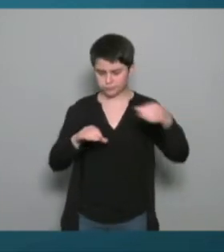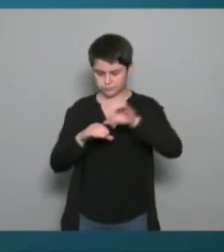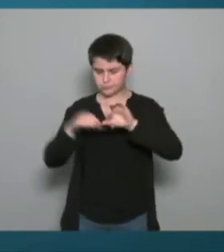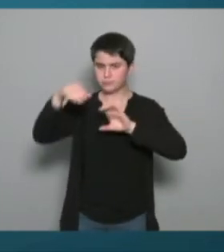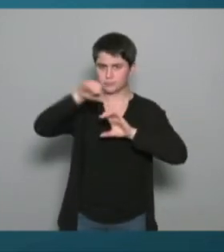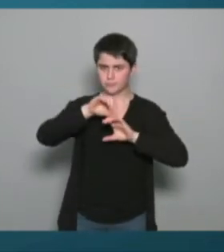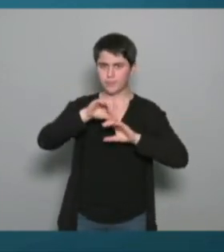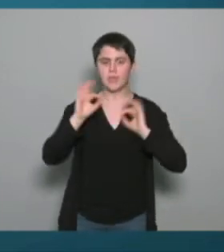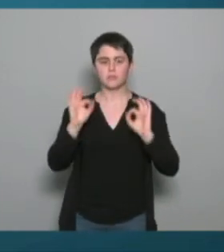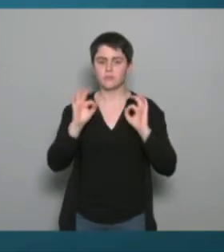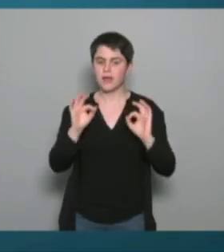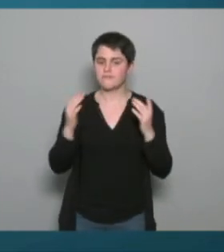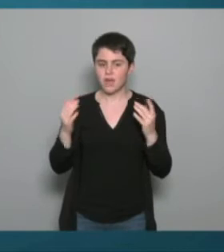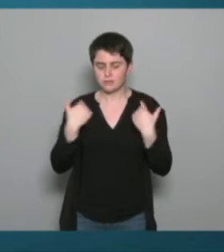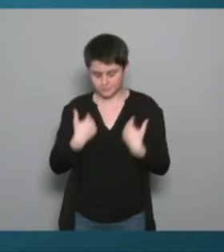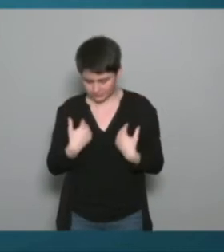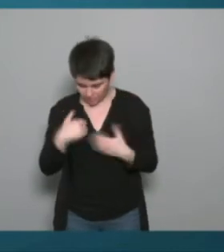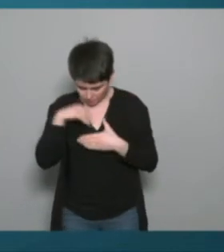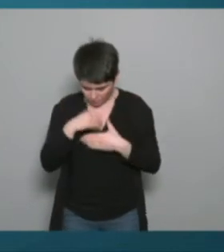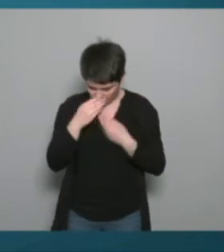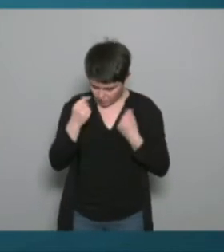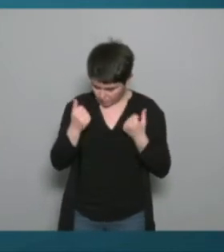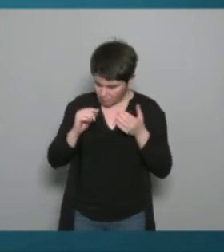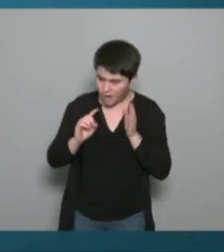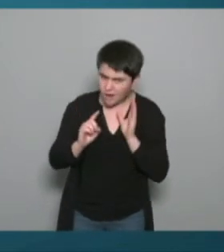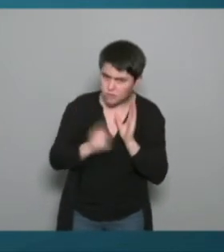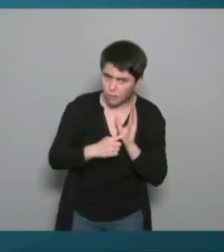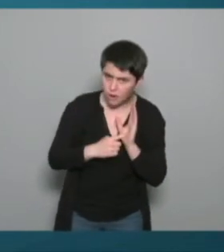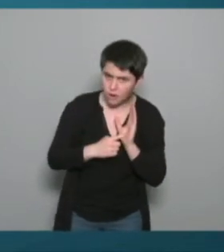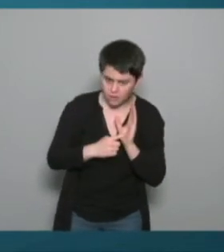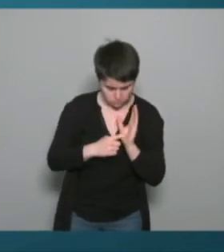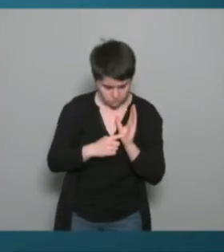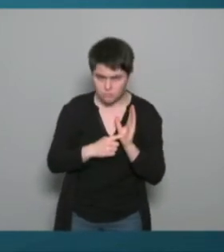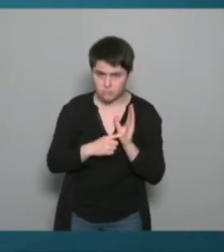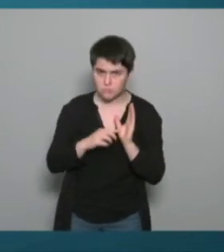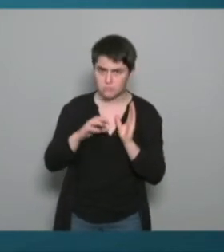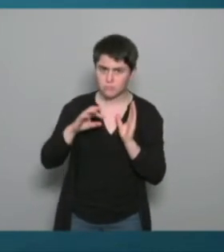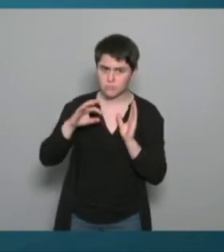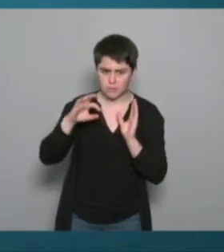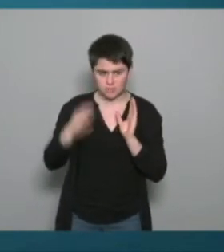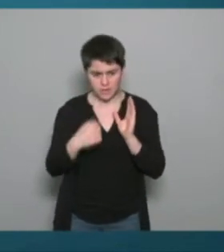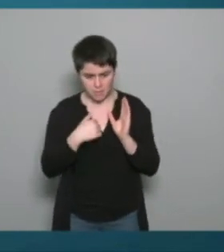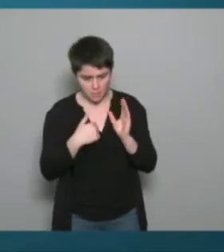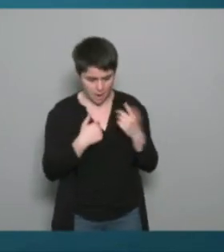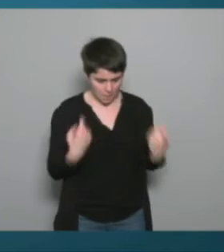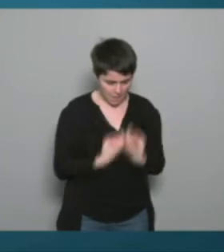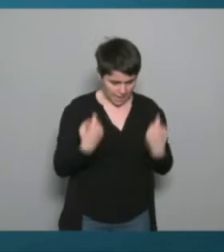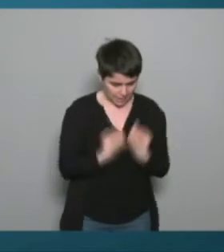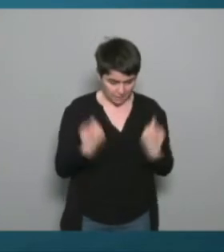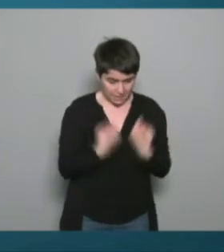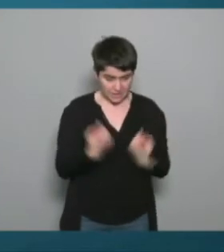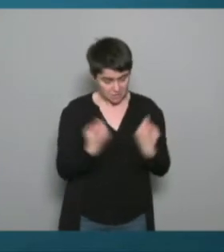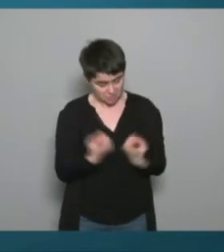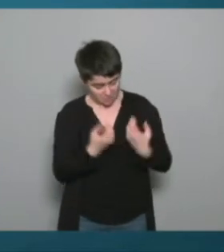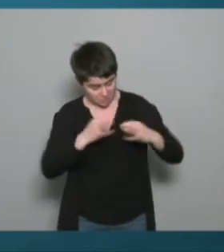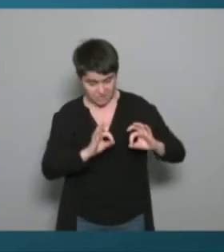'abord de notre côté de se dire oui on est au-delà de ces trois séries des 10 répétitions et